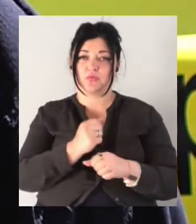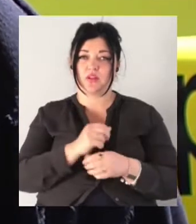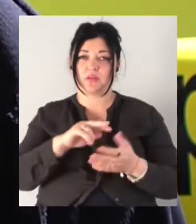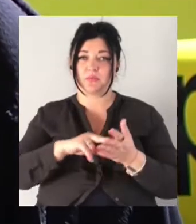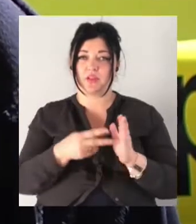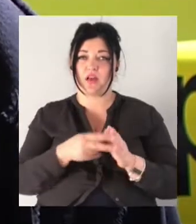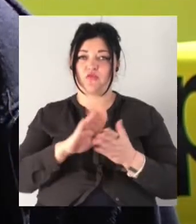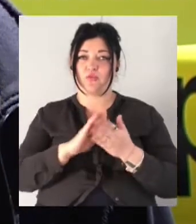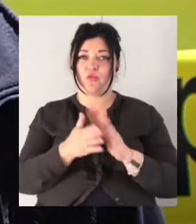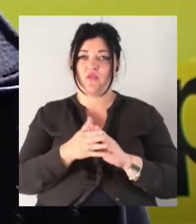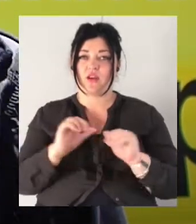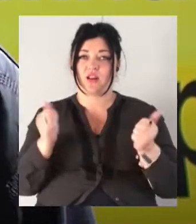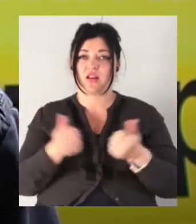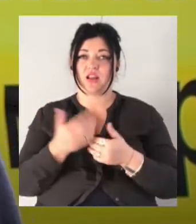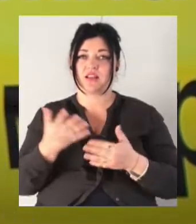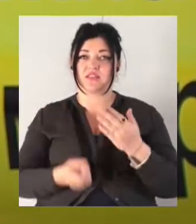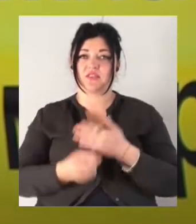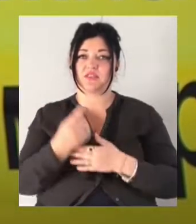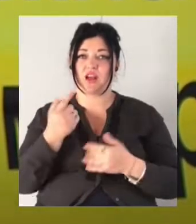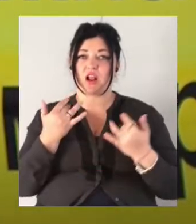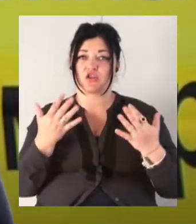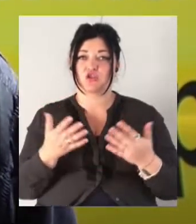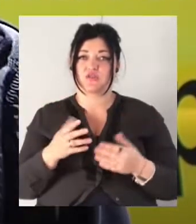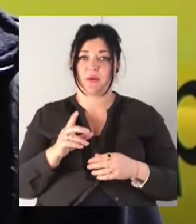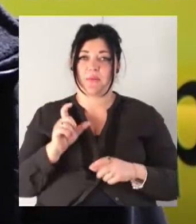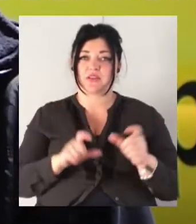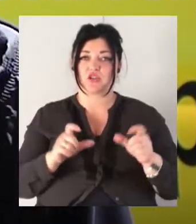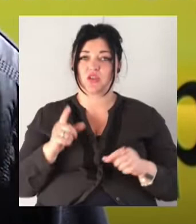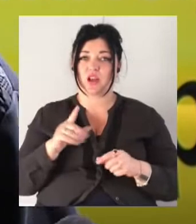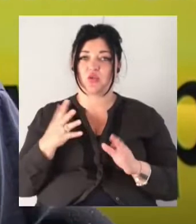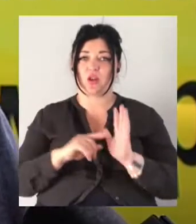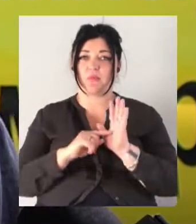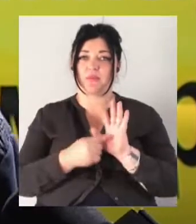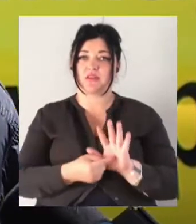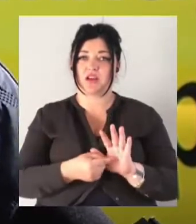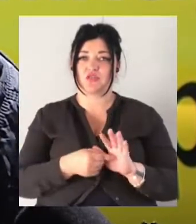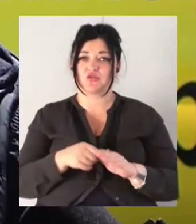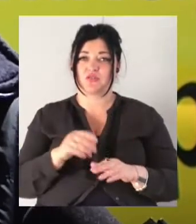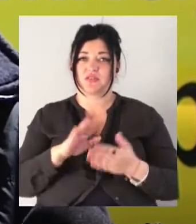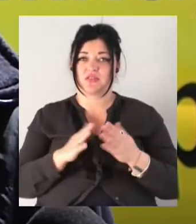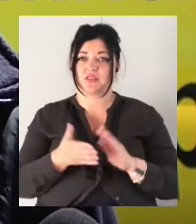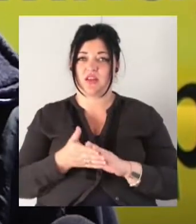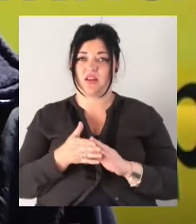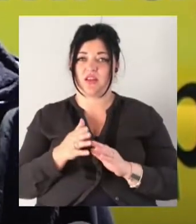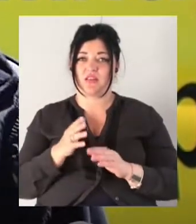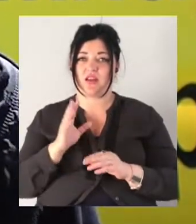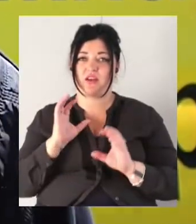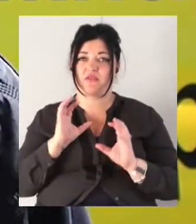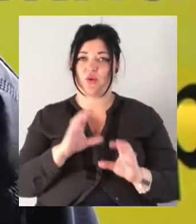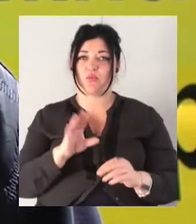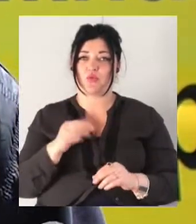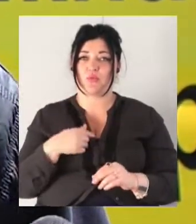ввозити кількість пасажирів, яких обозначено по технічному станію автобусом, то ми можемо